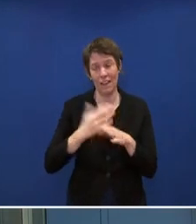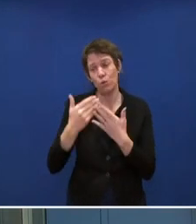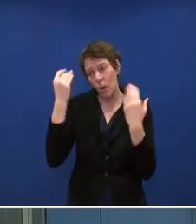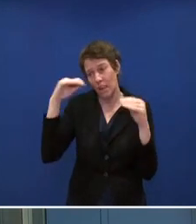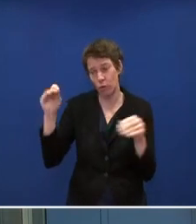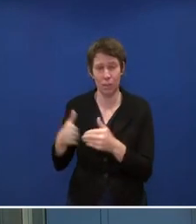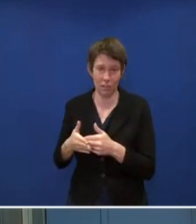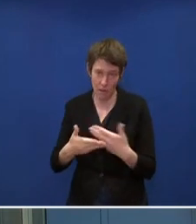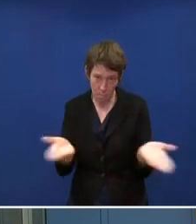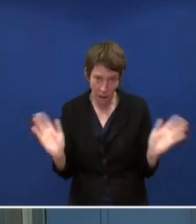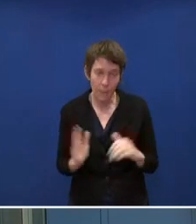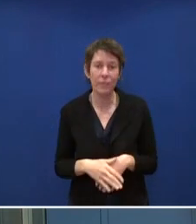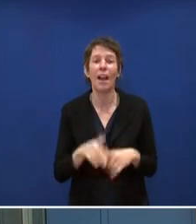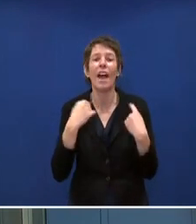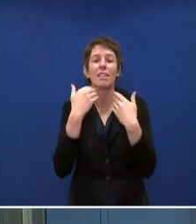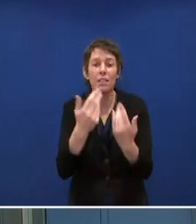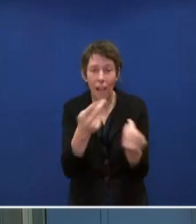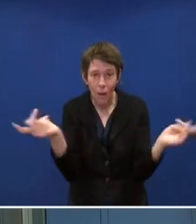am Rande. Herzlichen Dank.